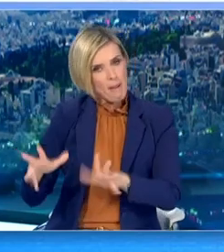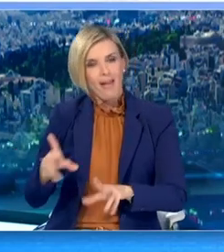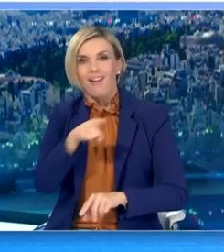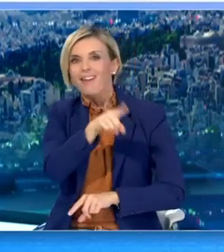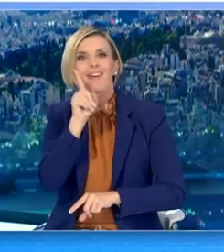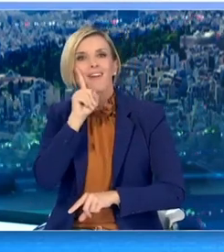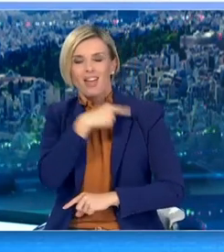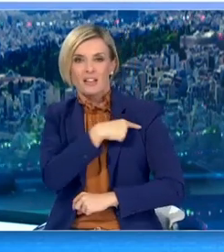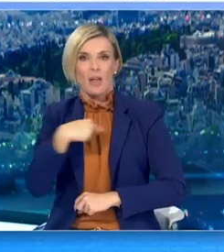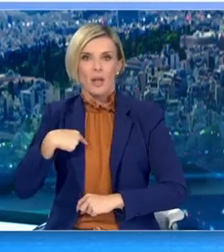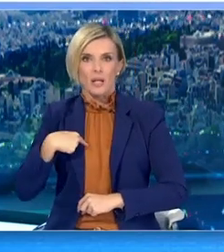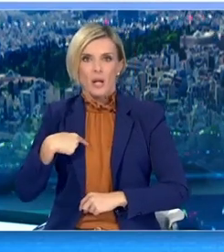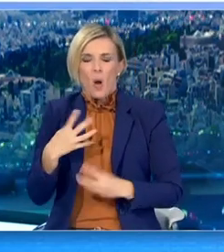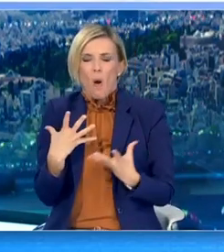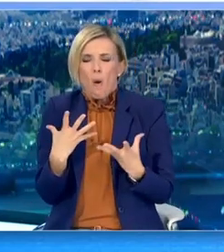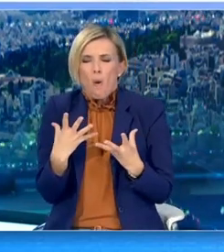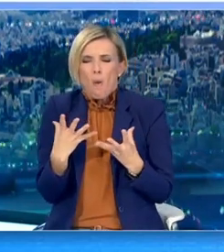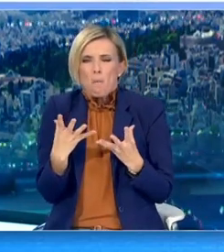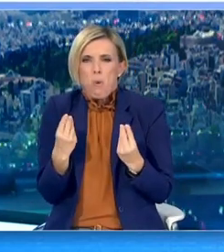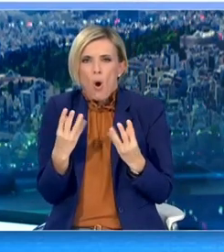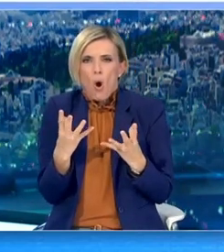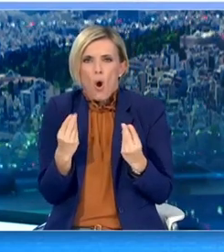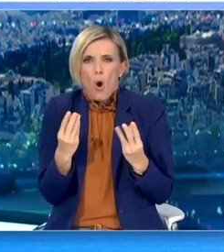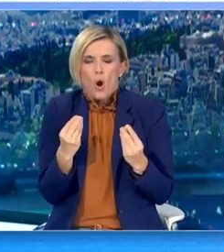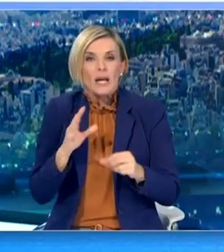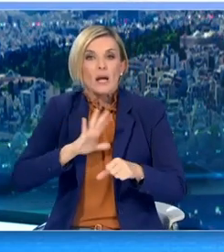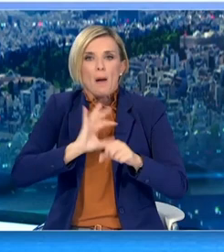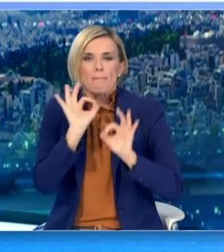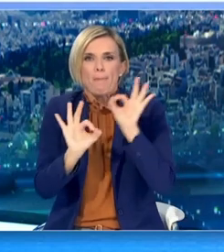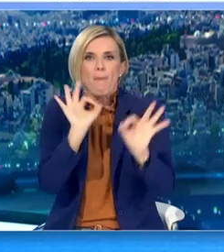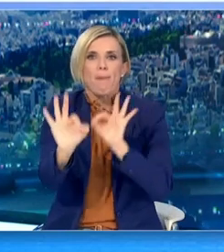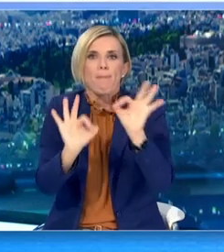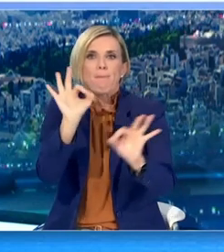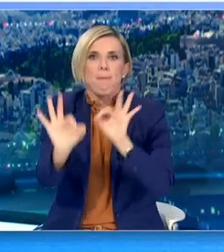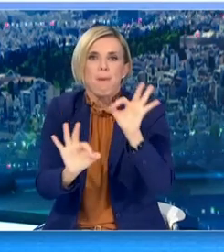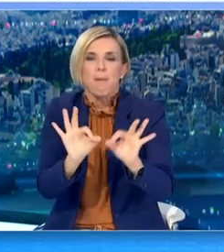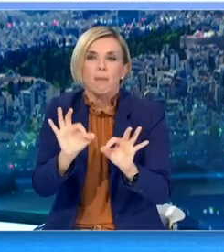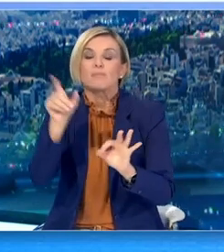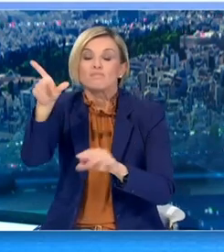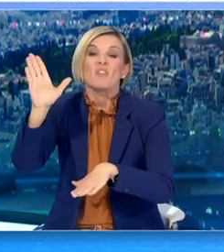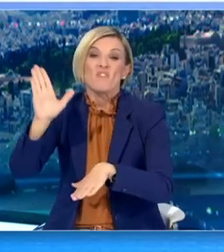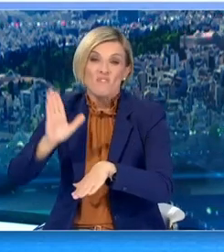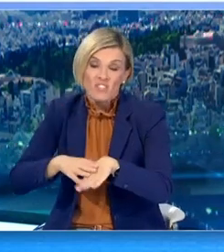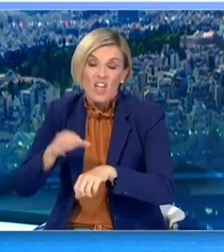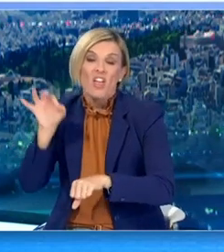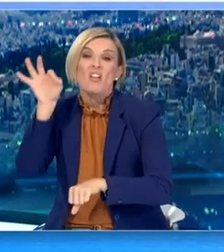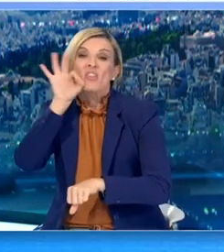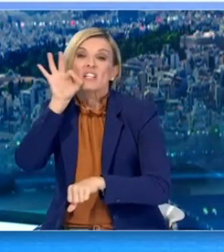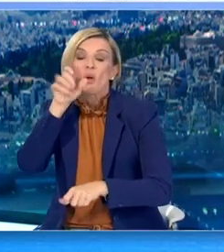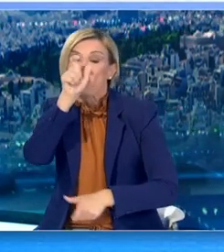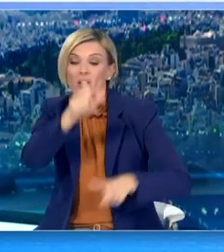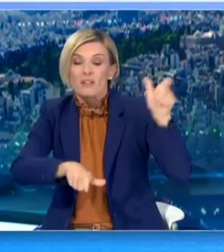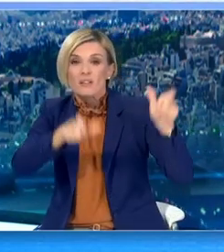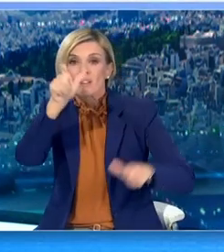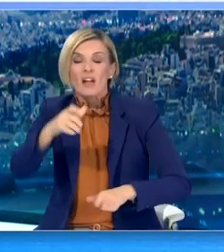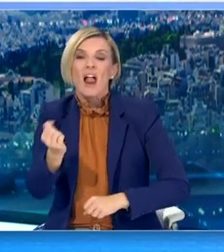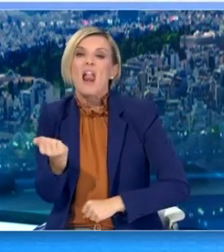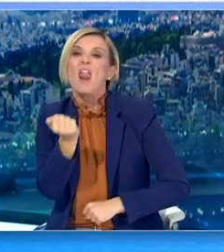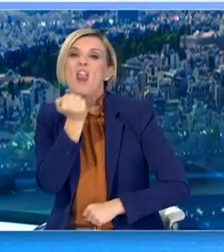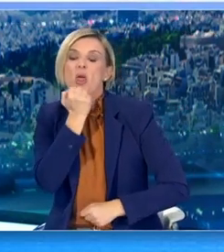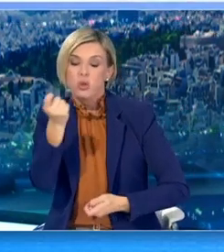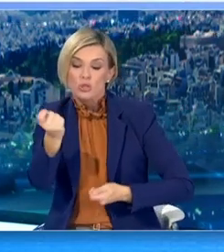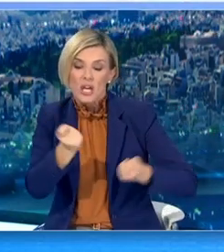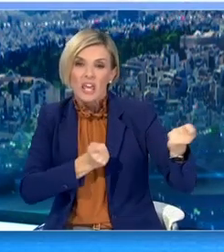τεράστια διασπορά της νόσου. Είναι θέμα δημόσιας υγείας. Δεν είναι θέμα περίθαλψης. Αυτό εξηγεί